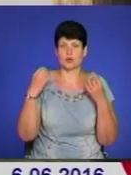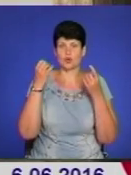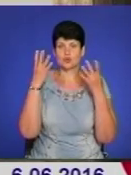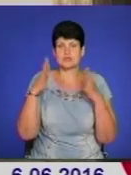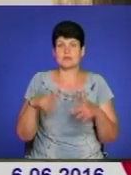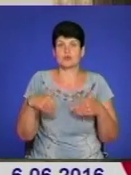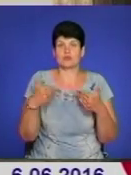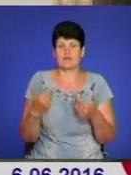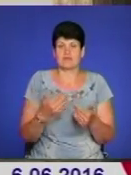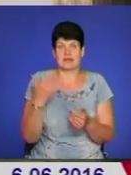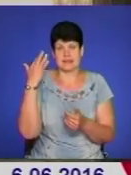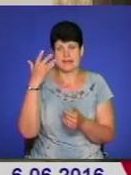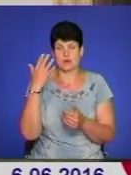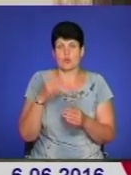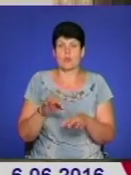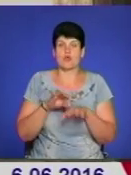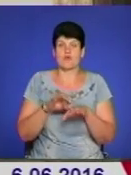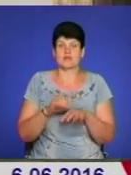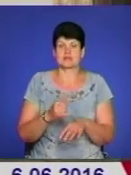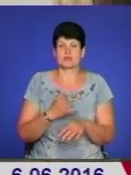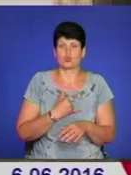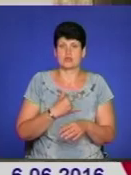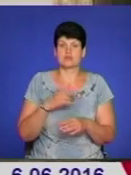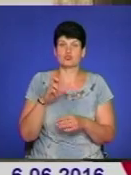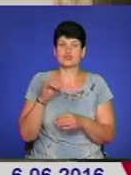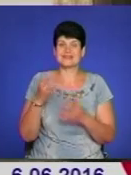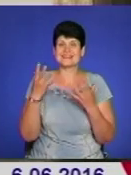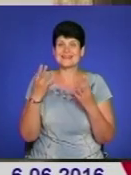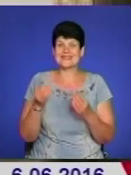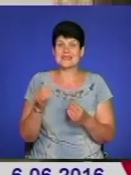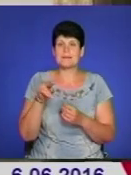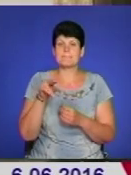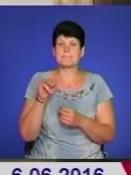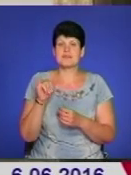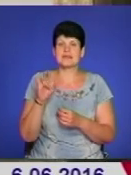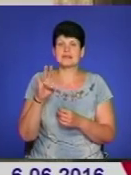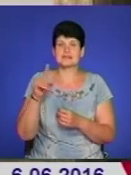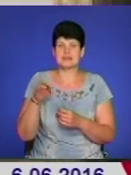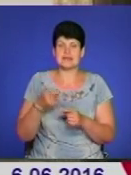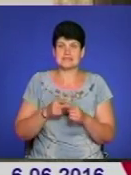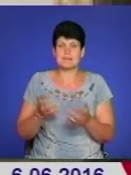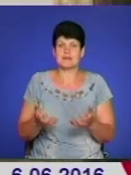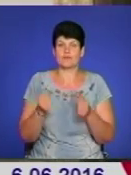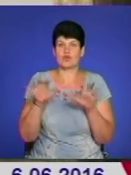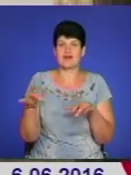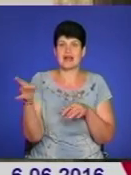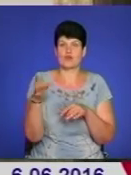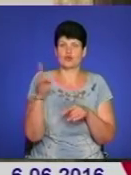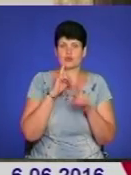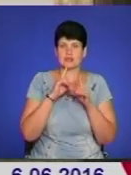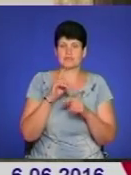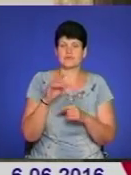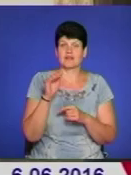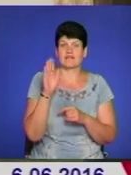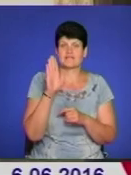ідею провести у нас в Бучачі Дні Пінзеля. Цю ідею гаряче підтримав голова районної ради Віталій